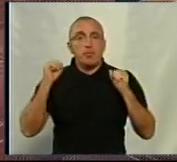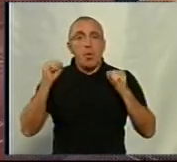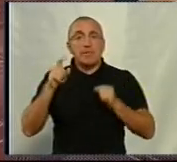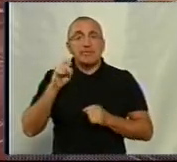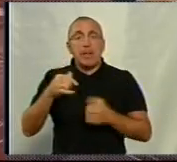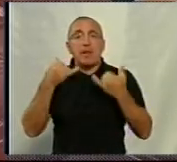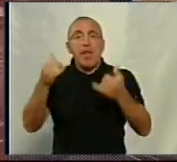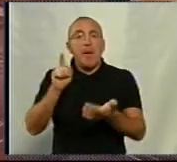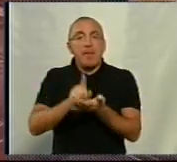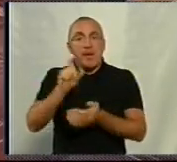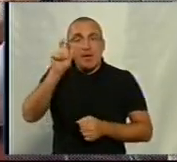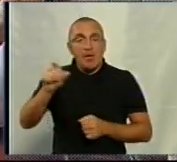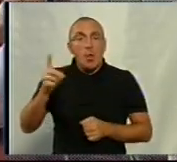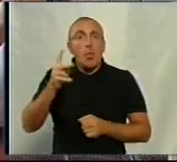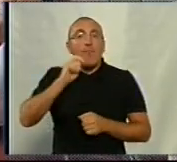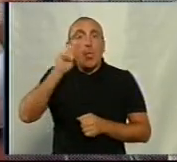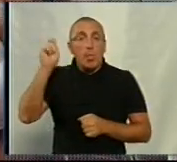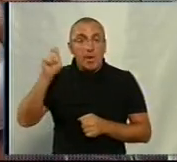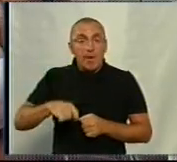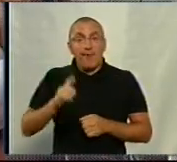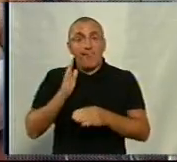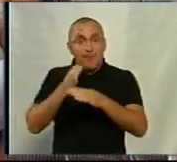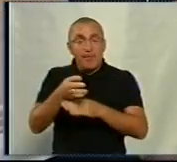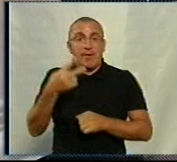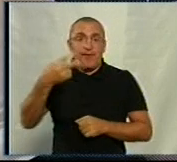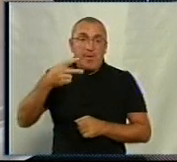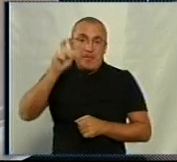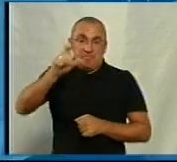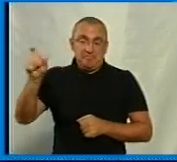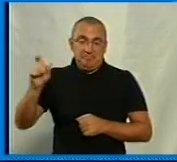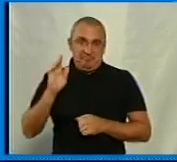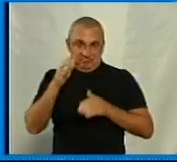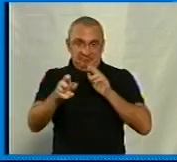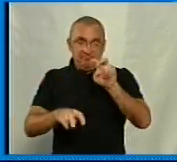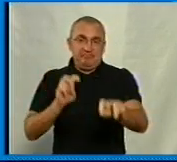пенсіонерів створили в Новоукраїнці. Відвідують його майже два десятки пенсіонерів.